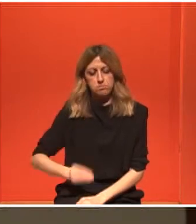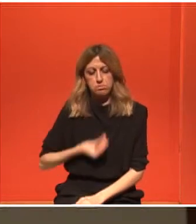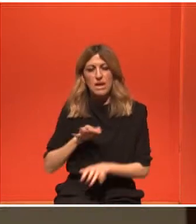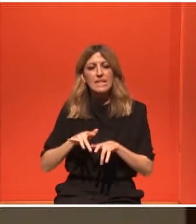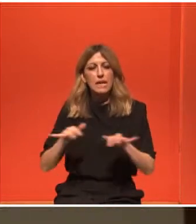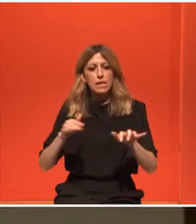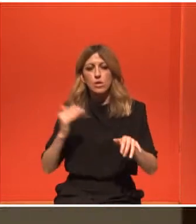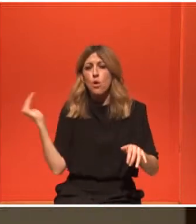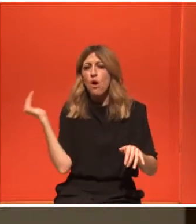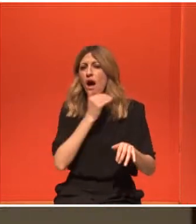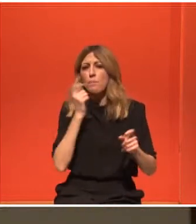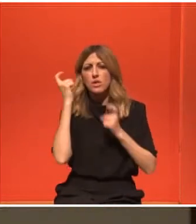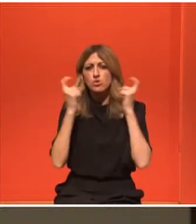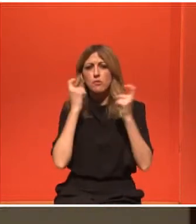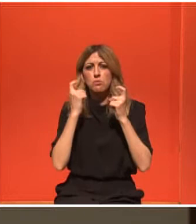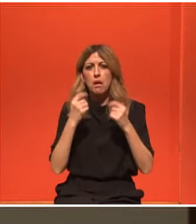Δηλαδή,